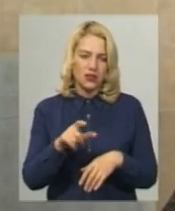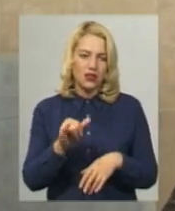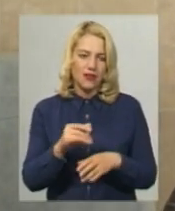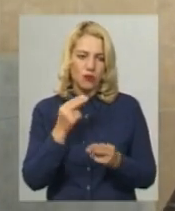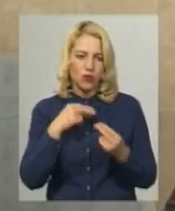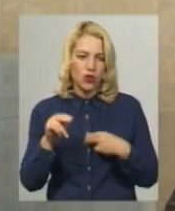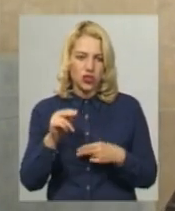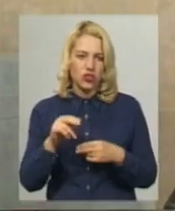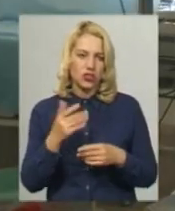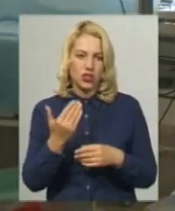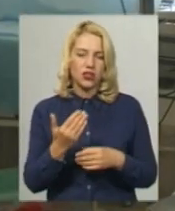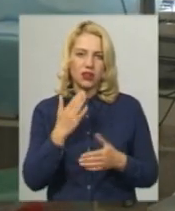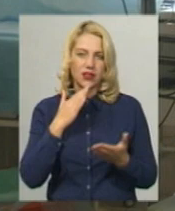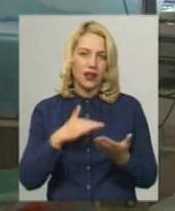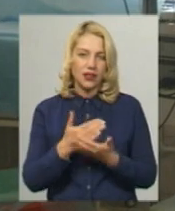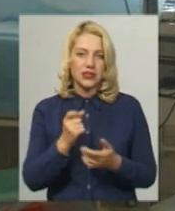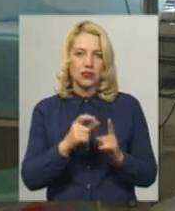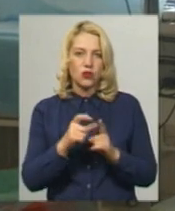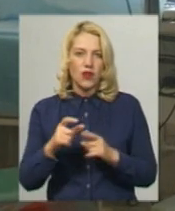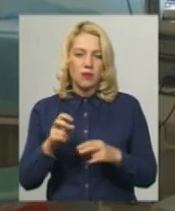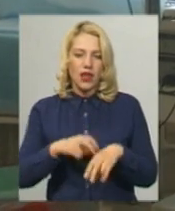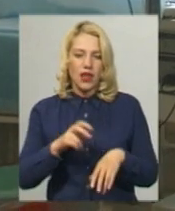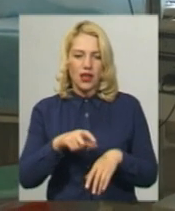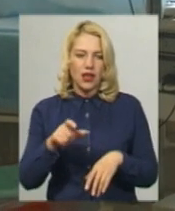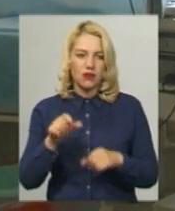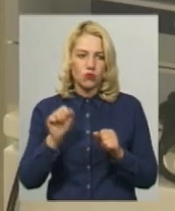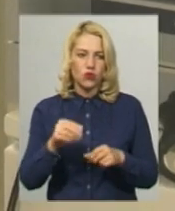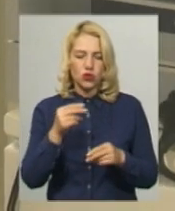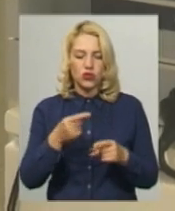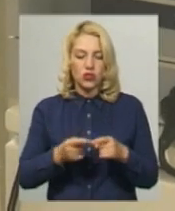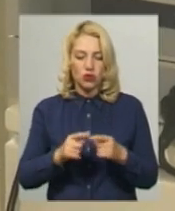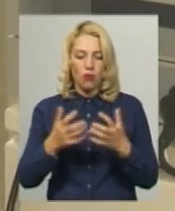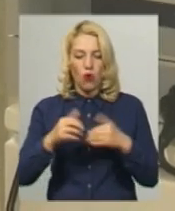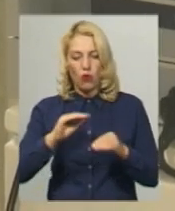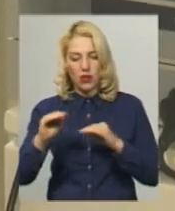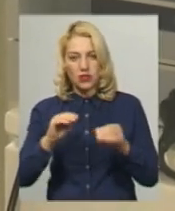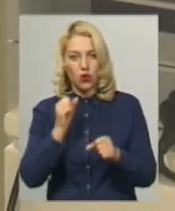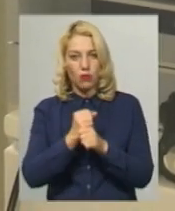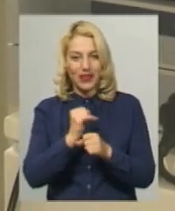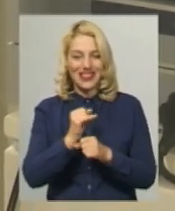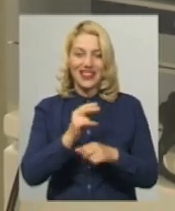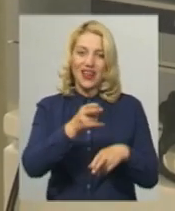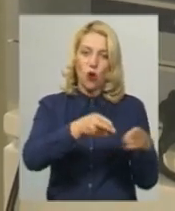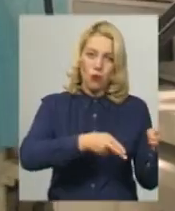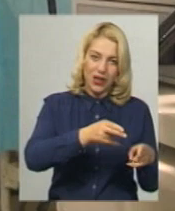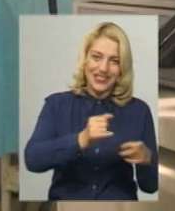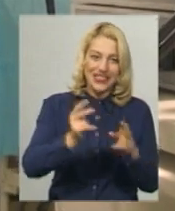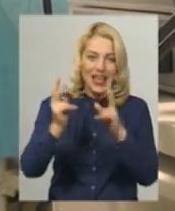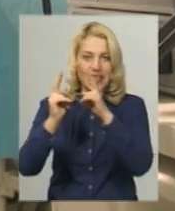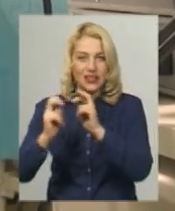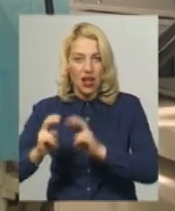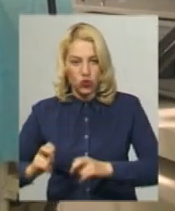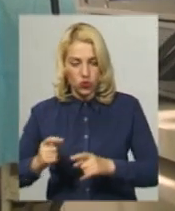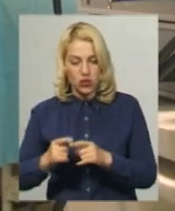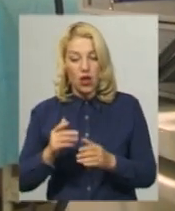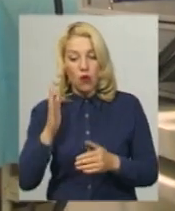значно покращити її якість. За словами лікарів, на цьому обладнанні можна здійснювати як операції, так і діагностику. У подальших планах лікарні – придбання